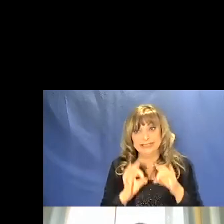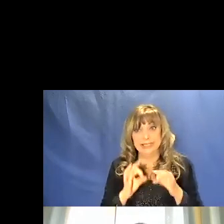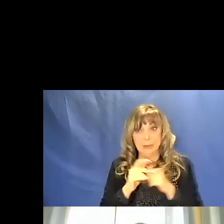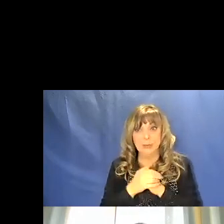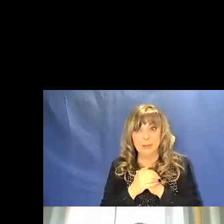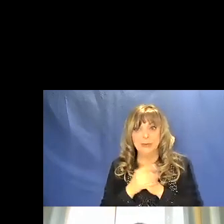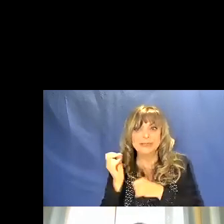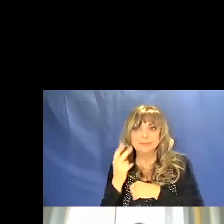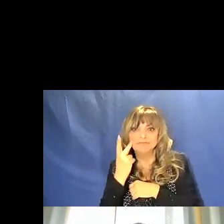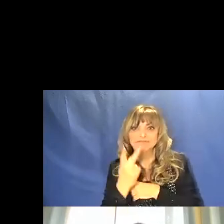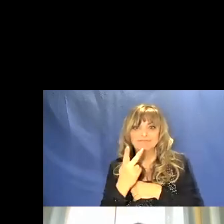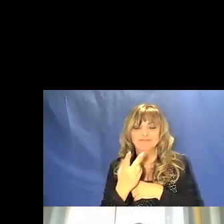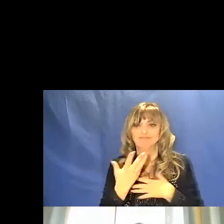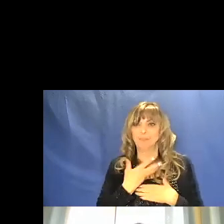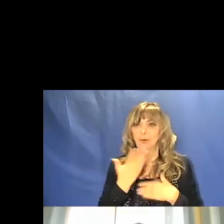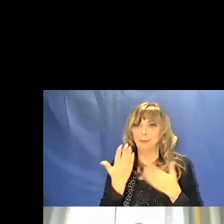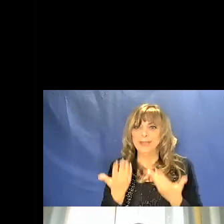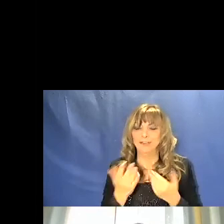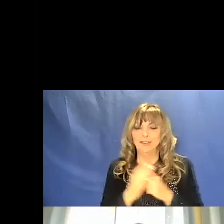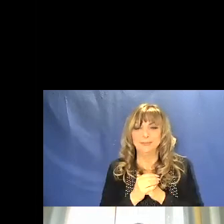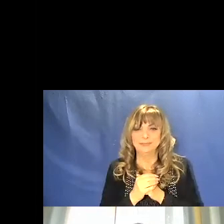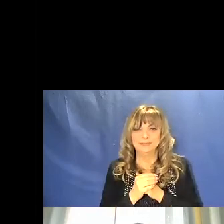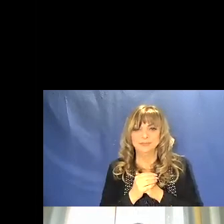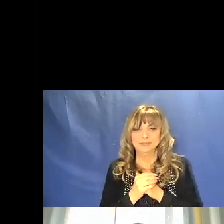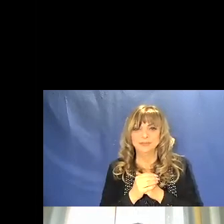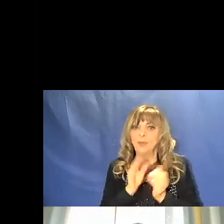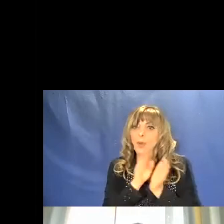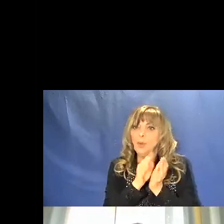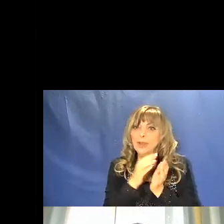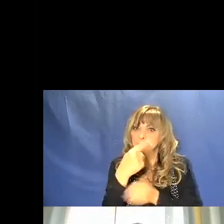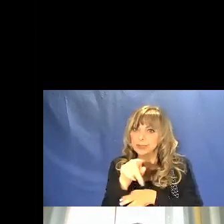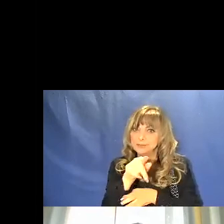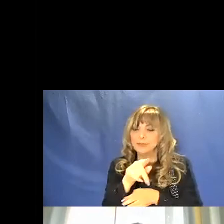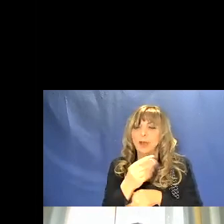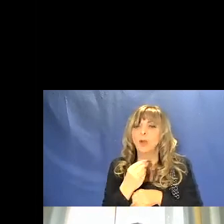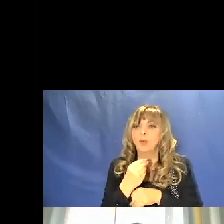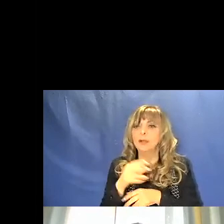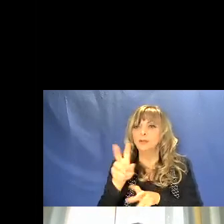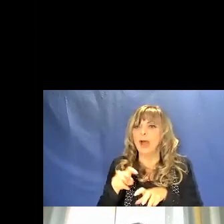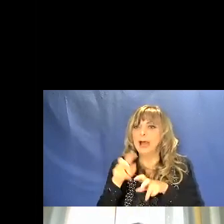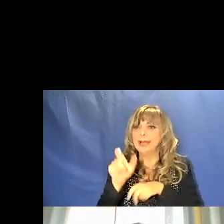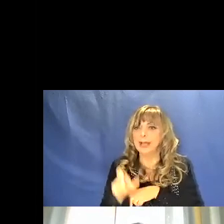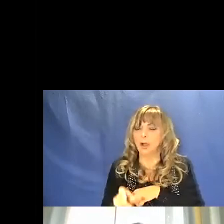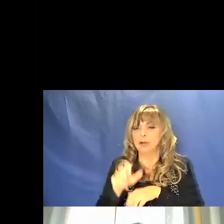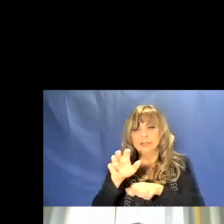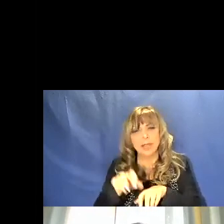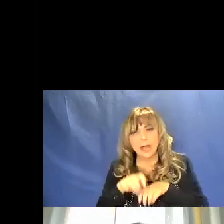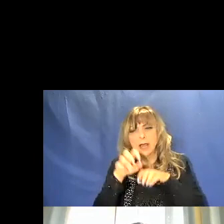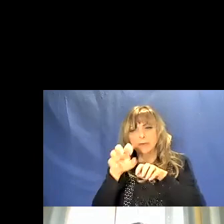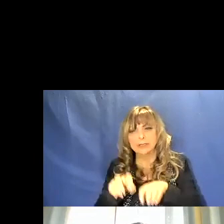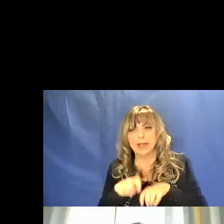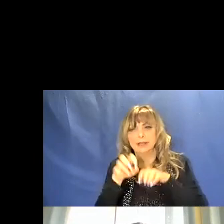colpiranno allora intanto le conchiglie quando un archeologo scava un sito